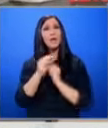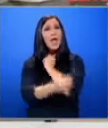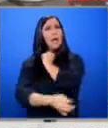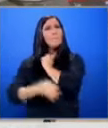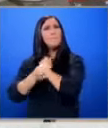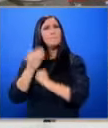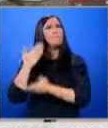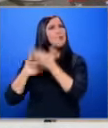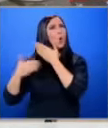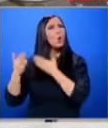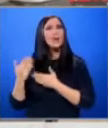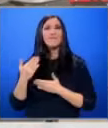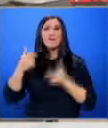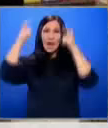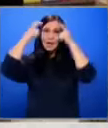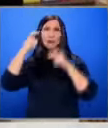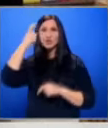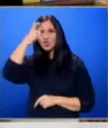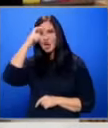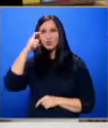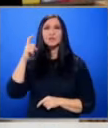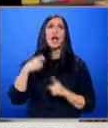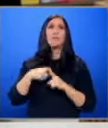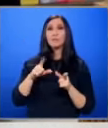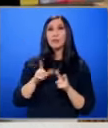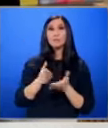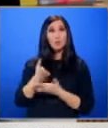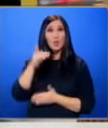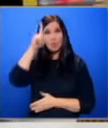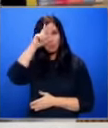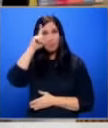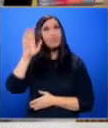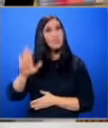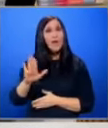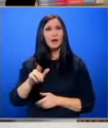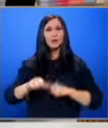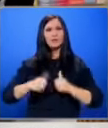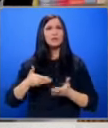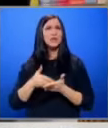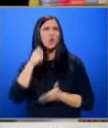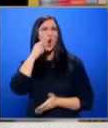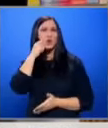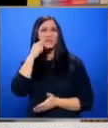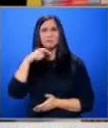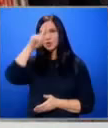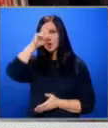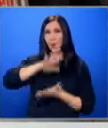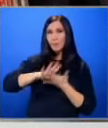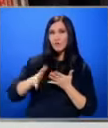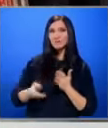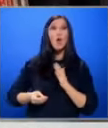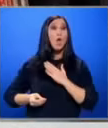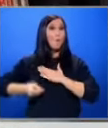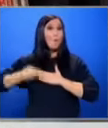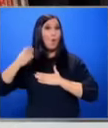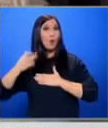крал Чаос, Катрин Майер. Според нея, гневът срещу расизма, женомраството и богатството в